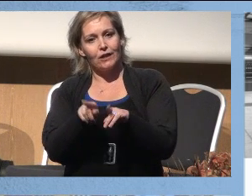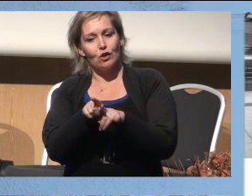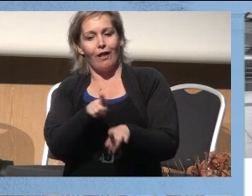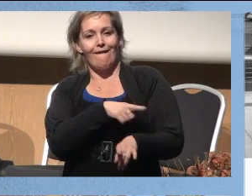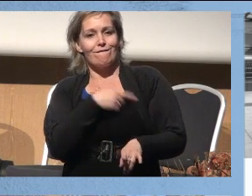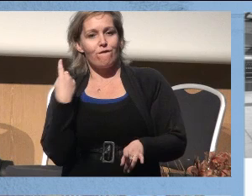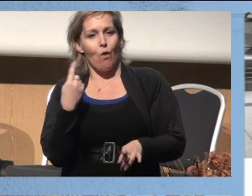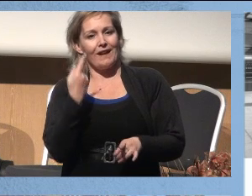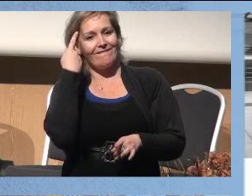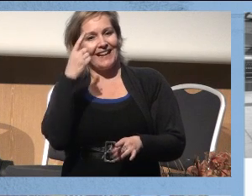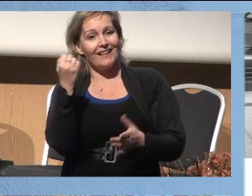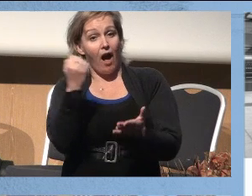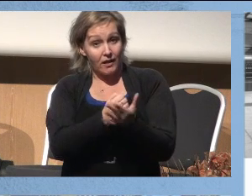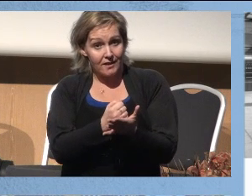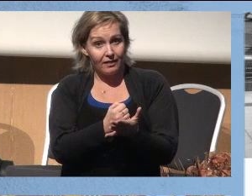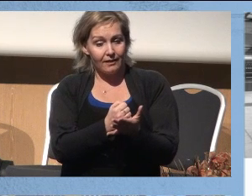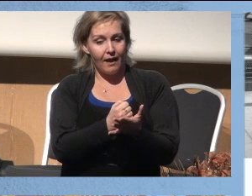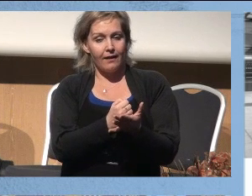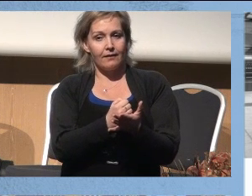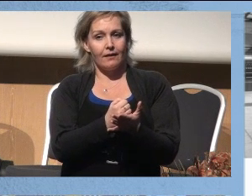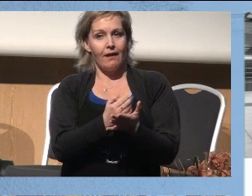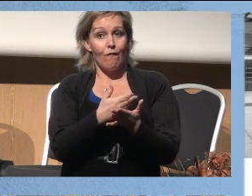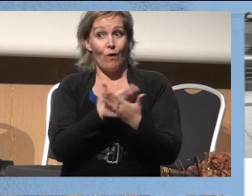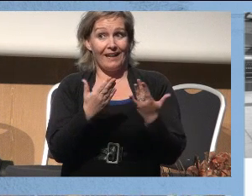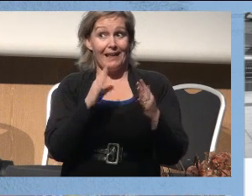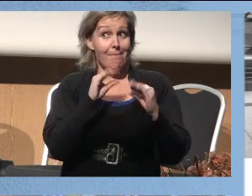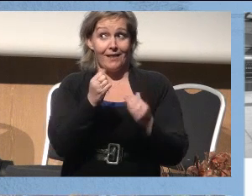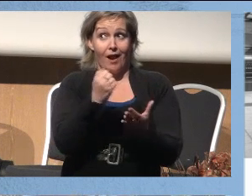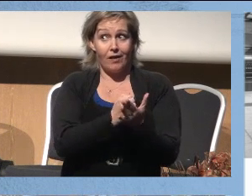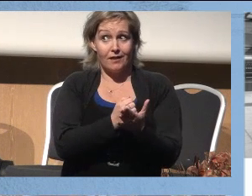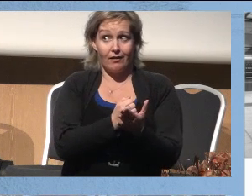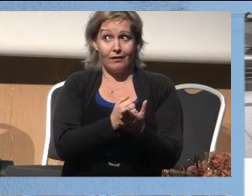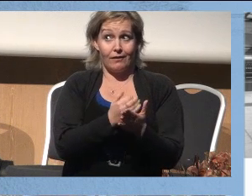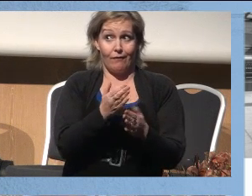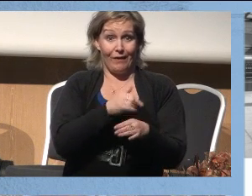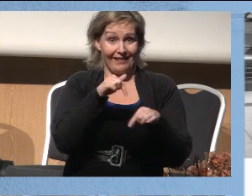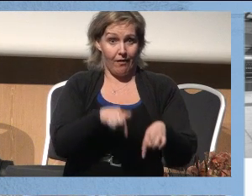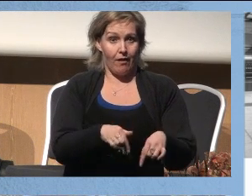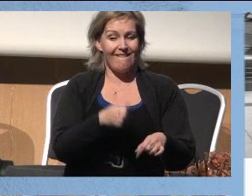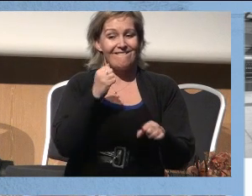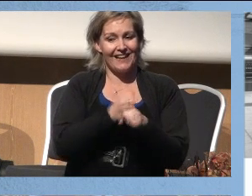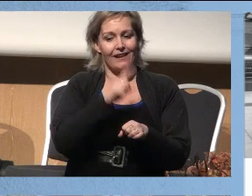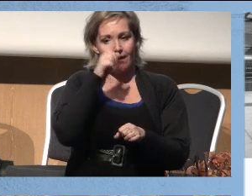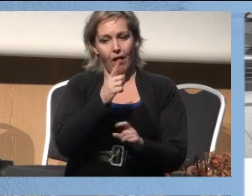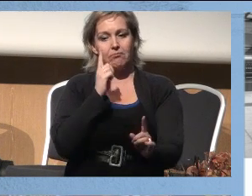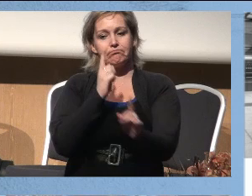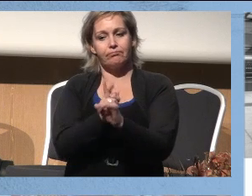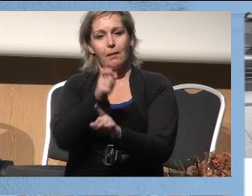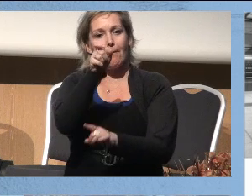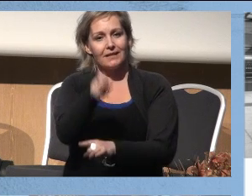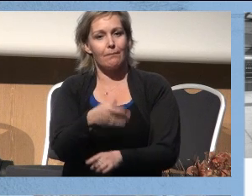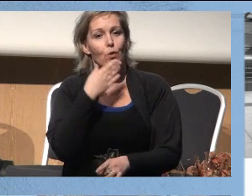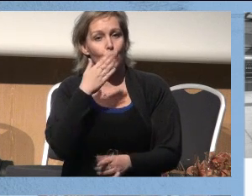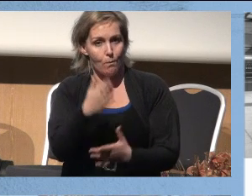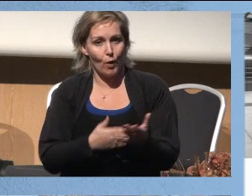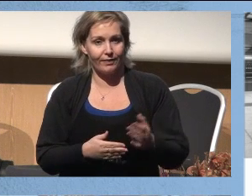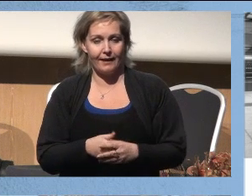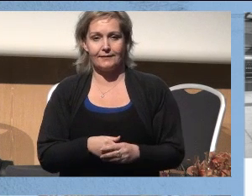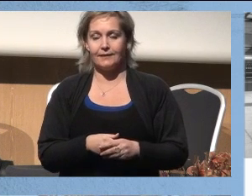våre flinke ansatte, vi får altså ikke bedre ansatte hørt vi før i dag, virkelig er i stand til å møte pasienter på en god måte.